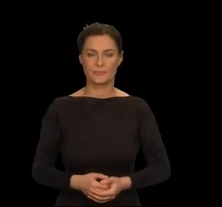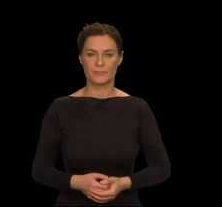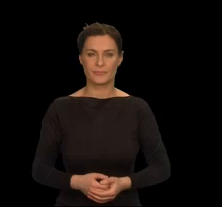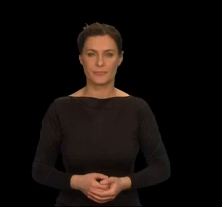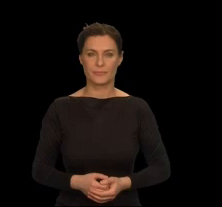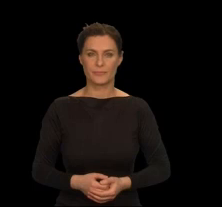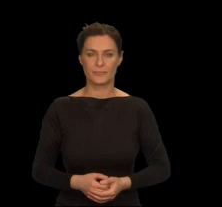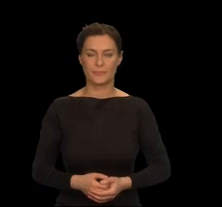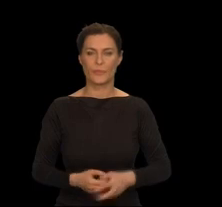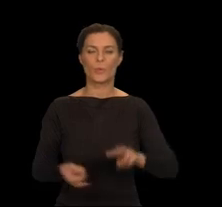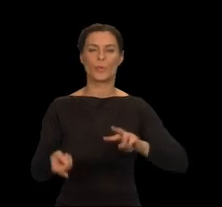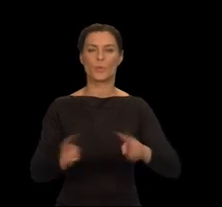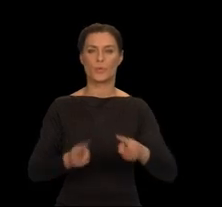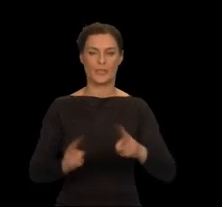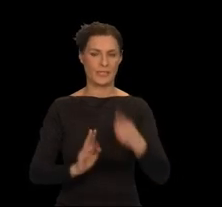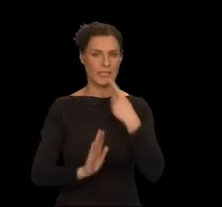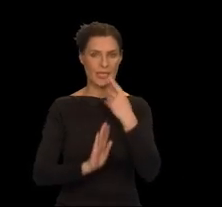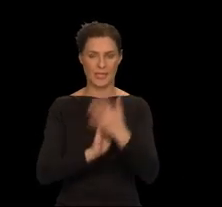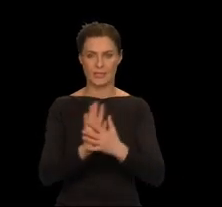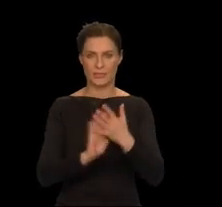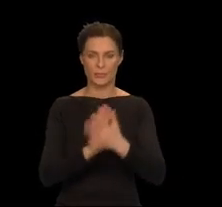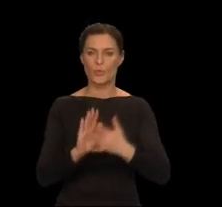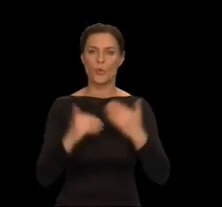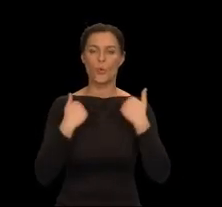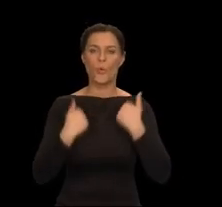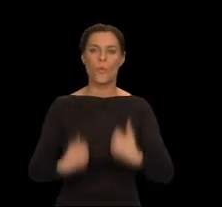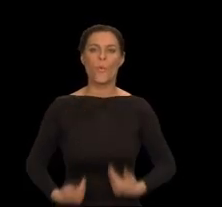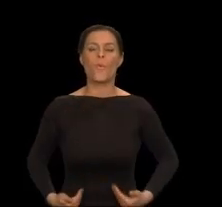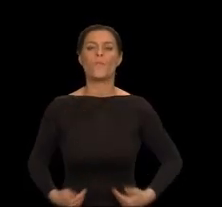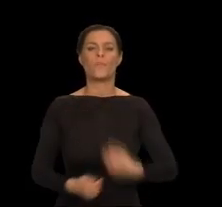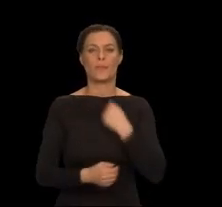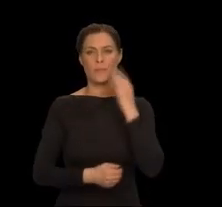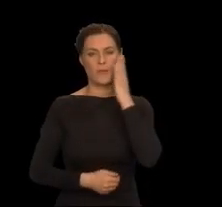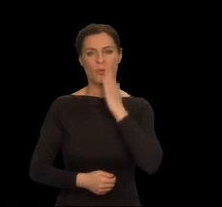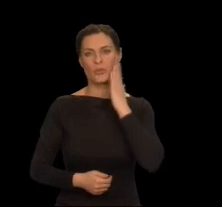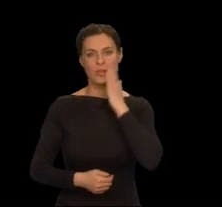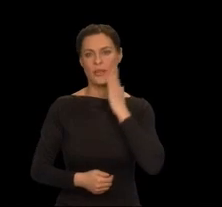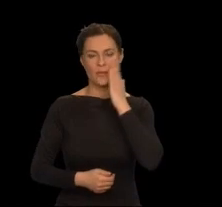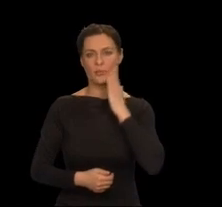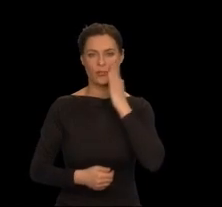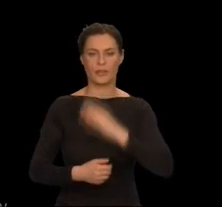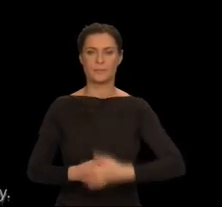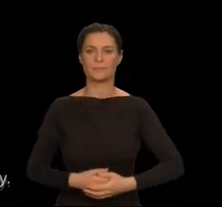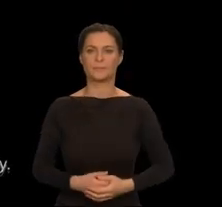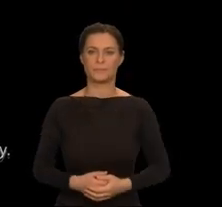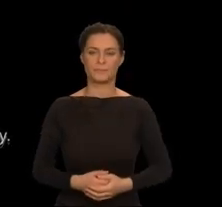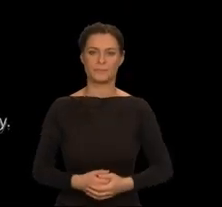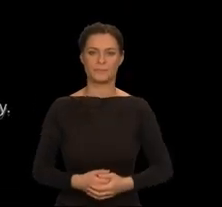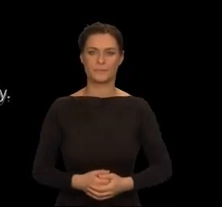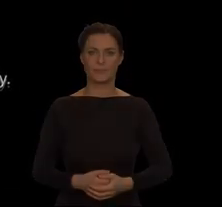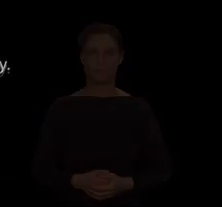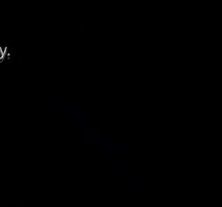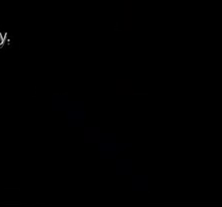Wersja polska Platforma Kanal Plus Tekst Dorota Kulikiewicz Czytała Renata Dobrowolska-Kryczek